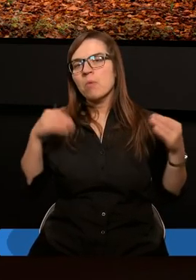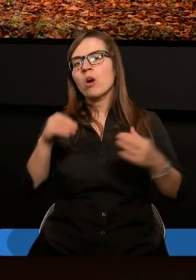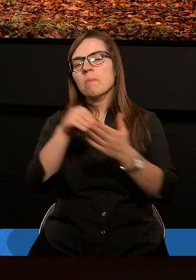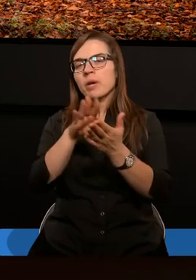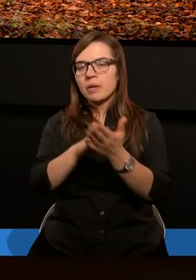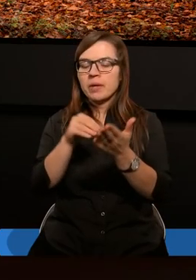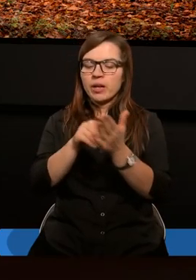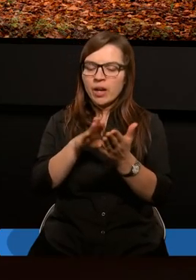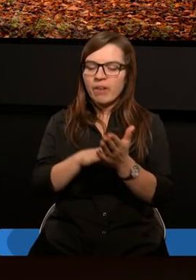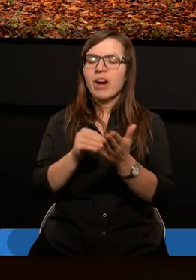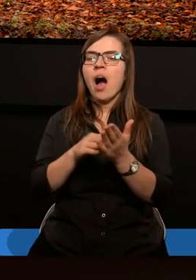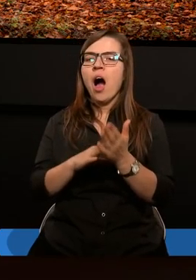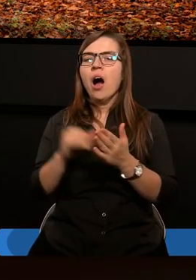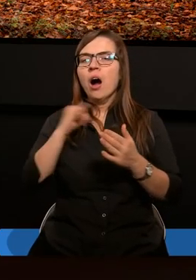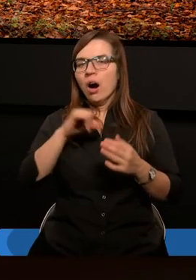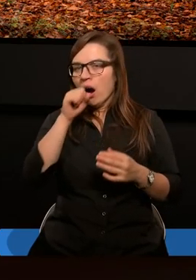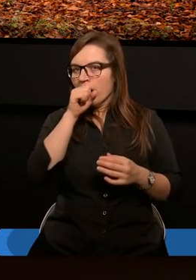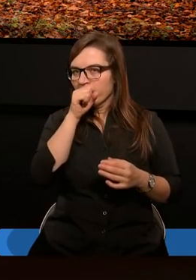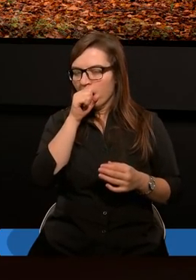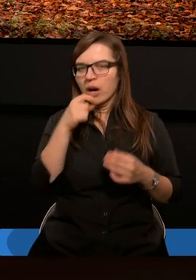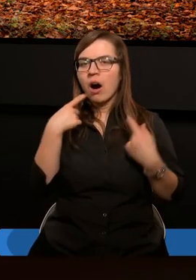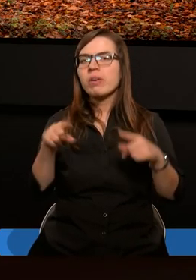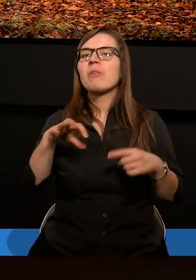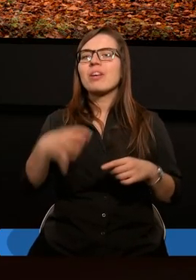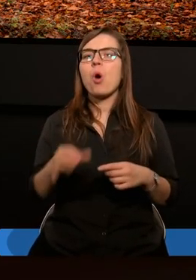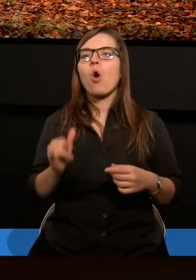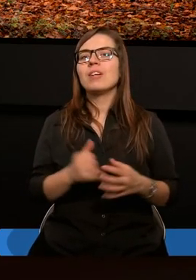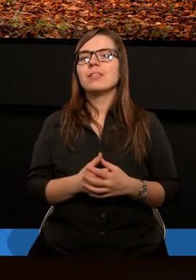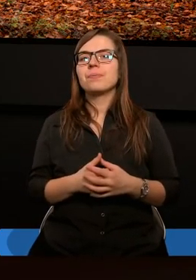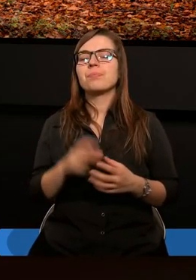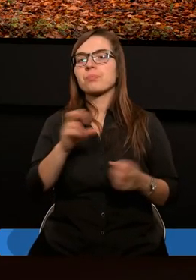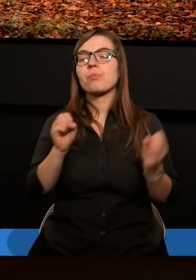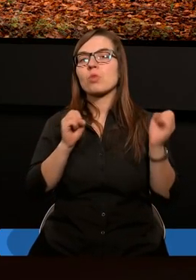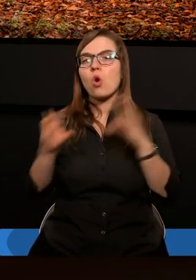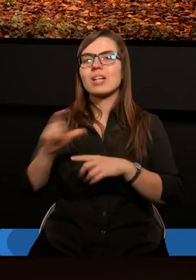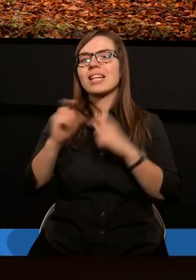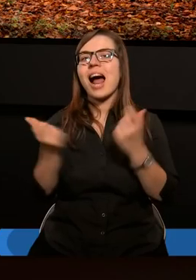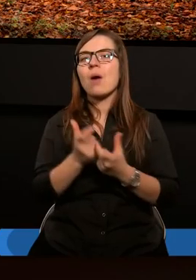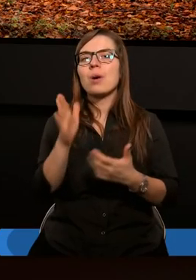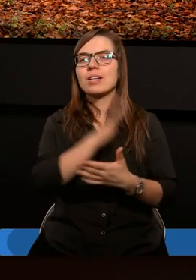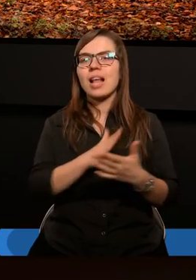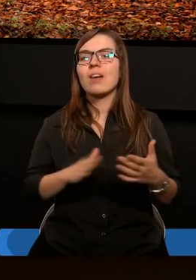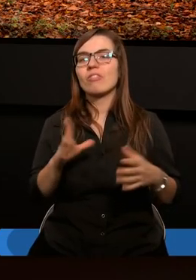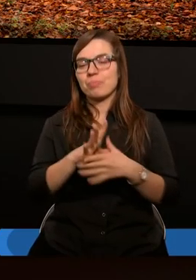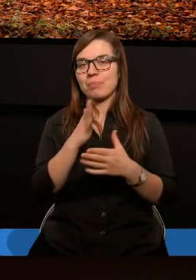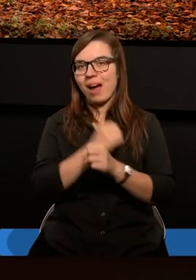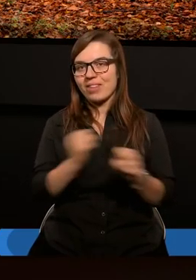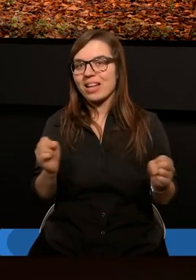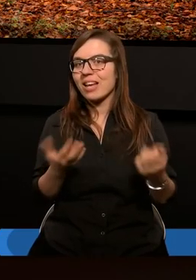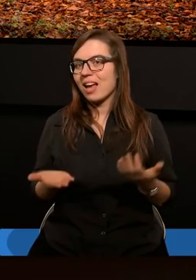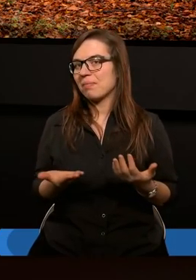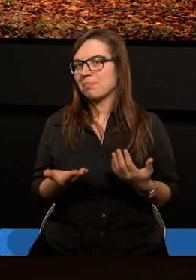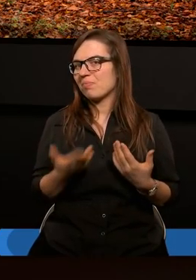przypisywać stosowanie odpowiedzialności zbiorowej Panu Bogu mówiąc, że odrzucił cały naród od zbawienia?